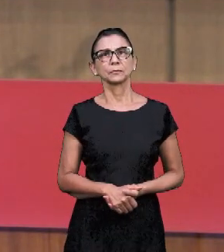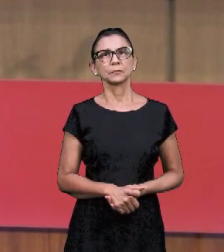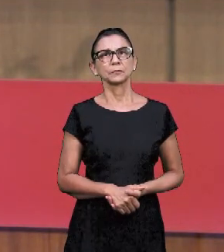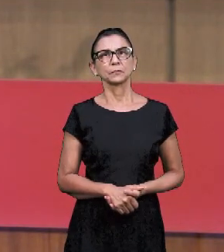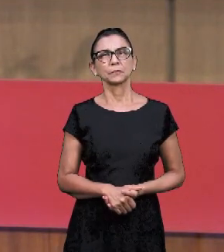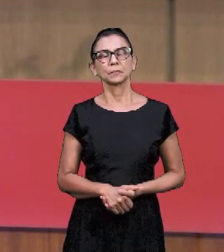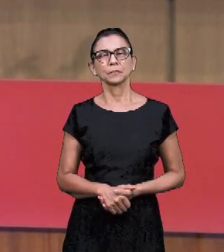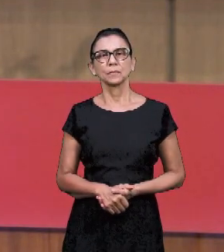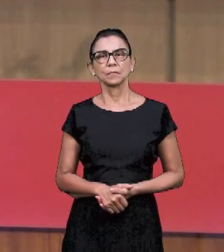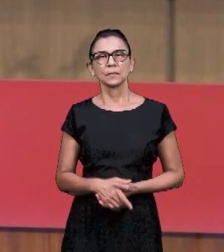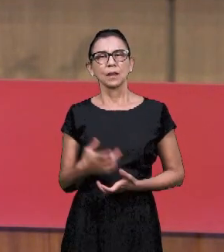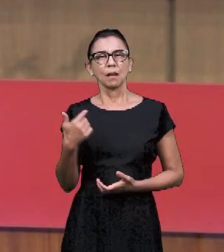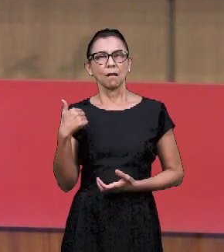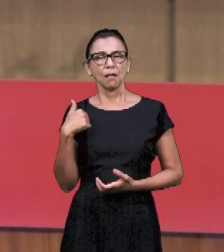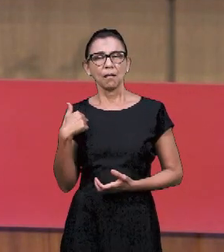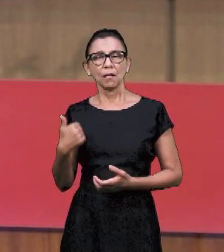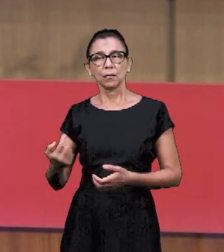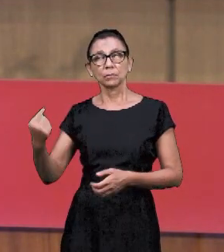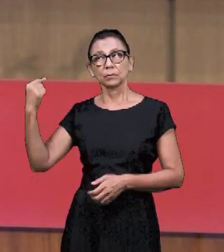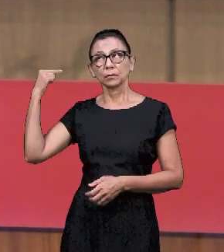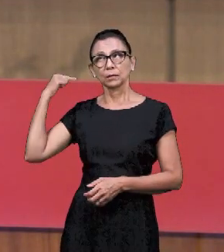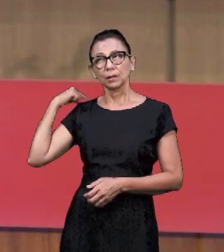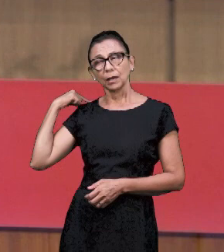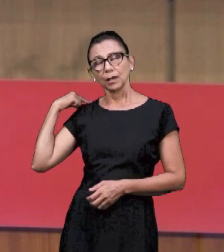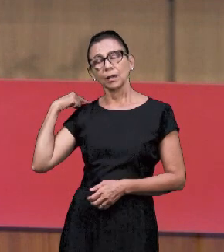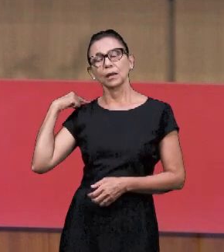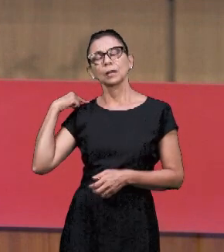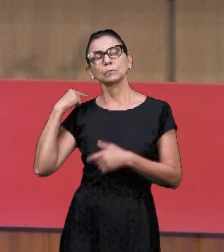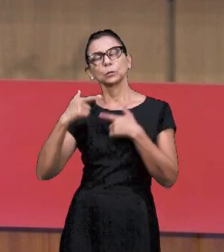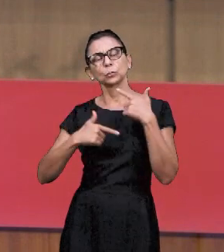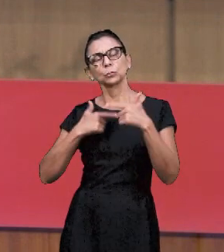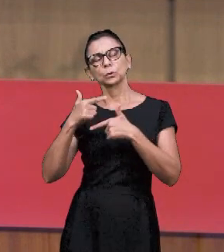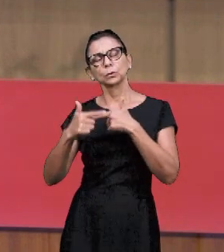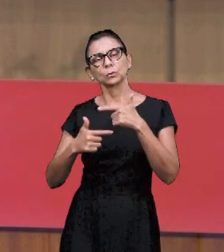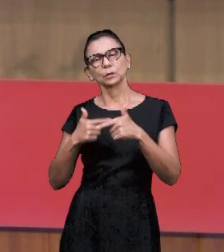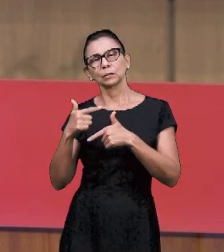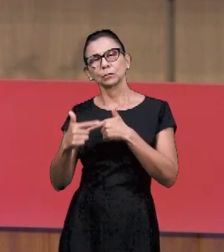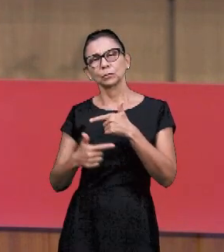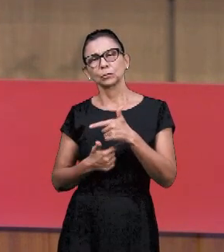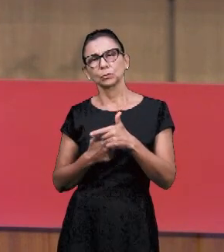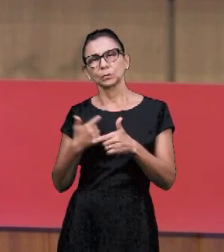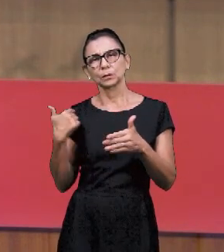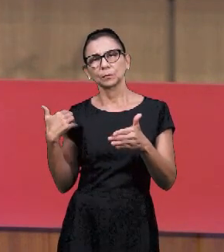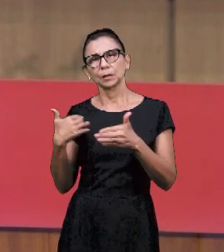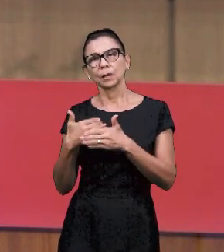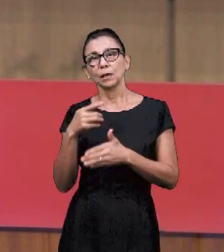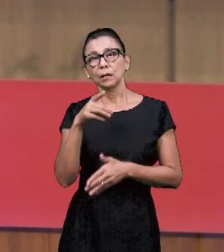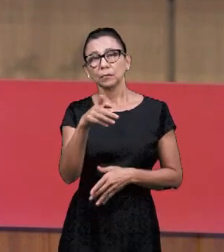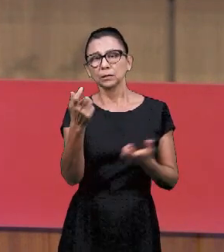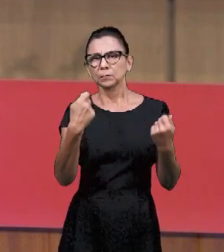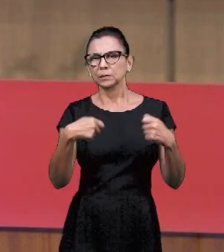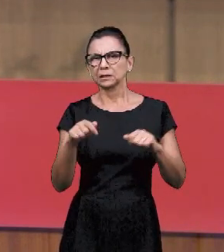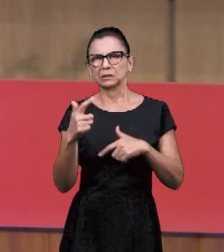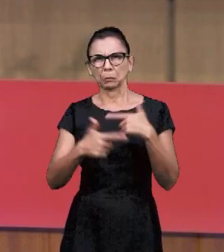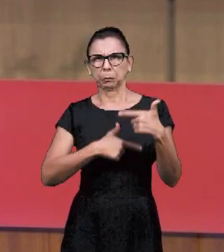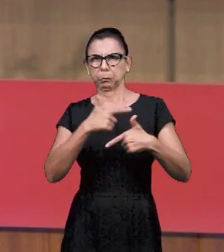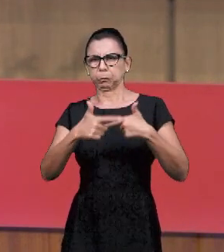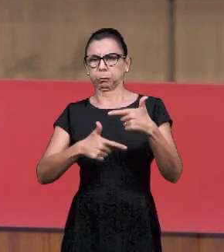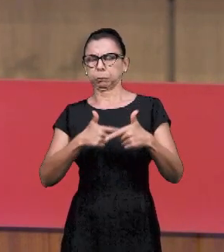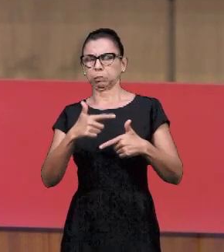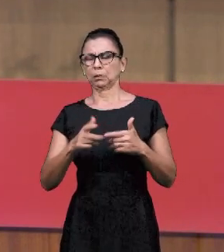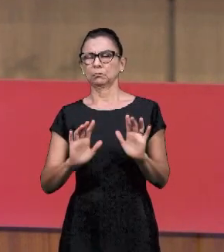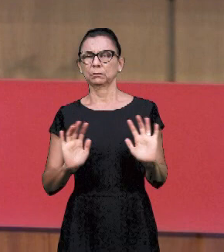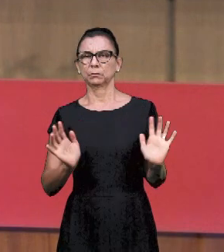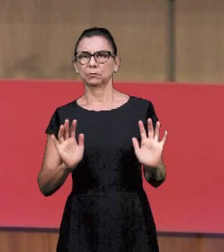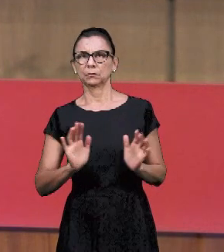Вы привилегированные люди. Я пришел в самом начале, много было борьбы. Вам это не нужно.